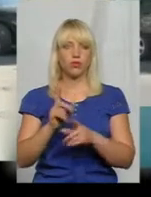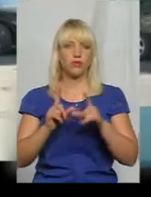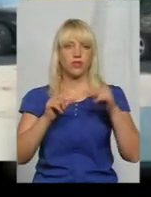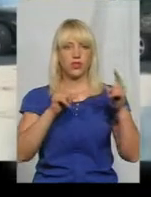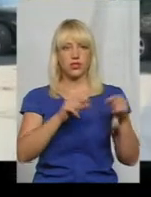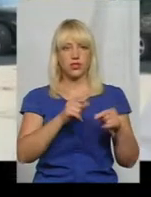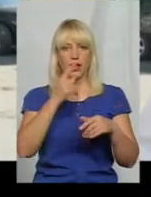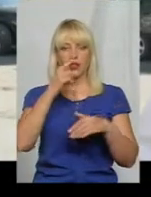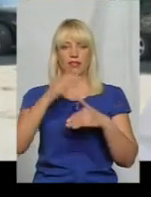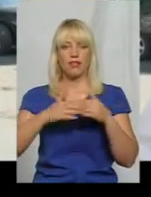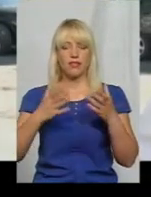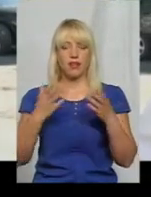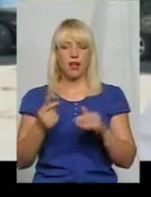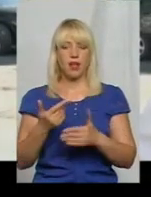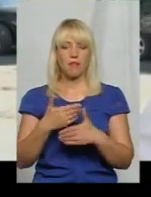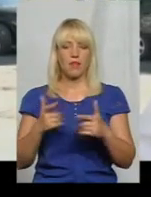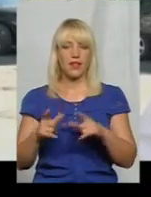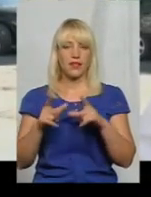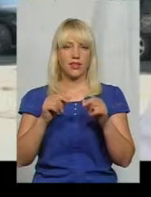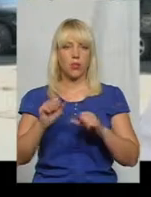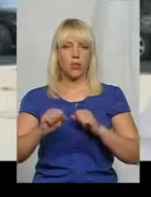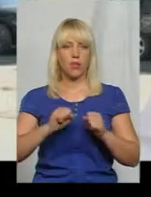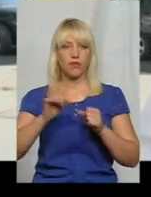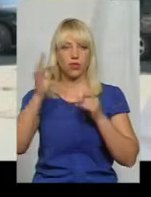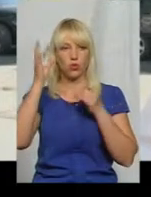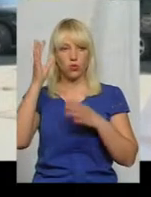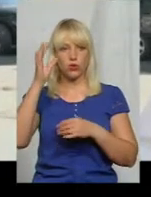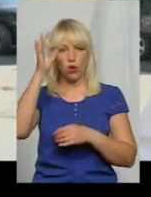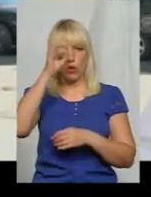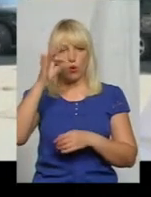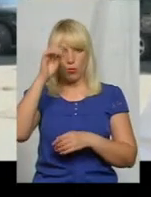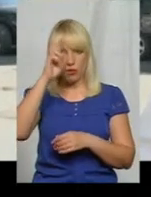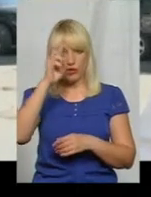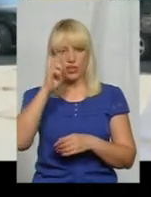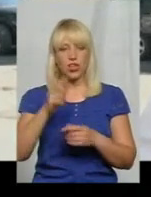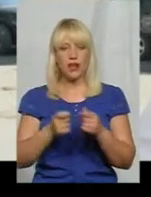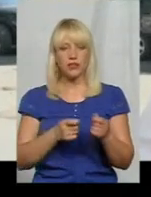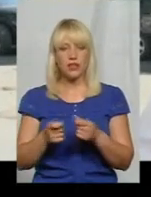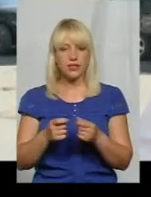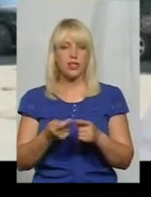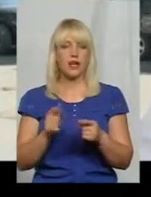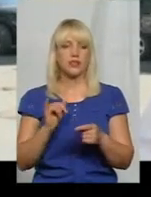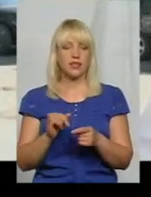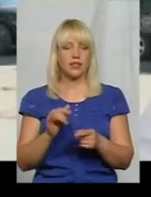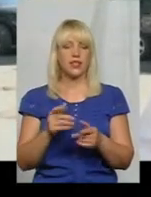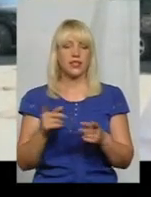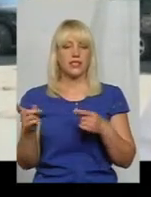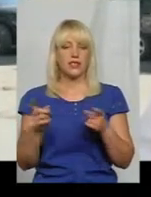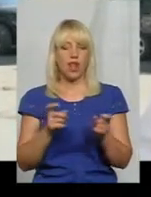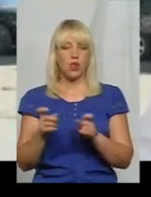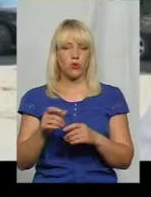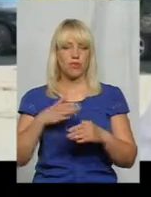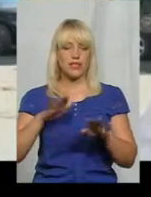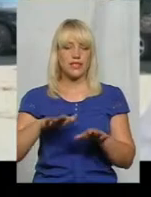буквально на днях виїдемо з управління культури облдержадміністрації спеціалісти, з відділу охорони пам'яток, залучимо місцевих,